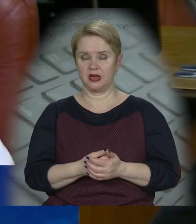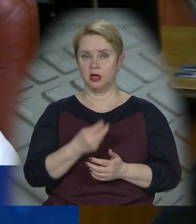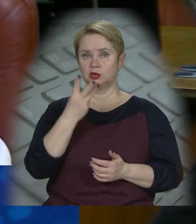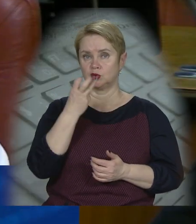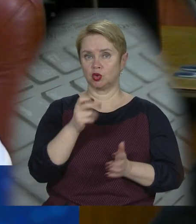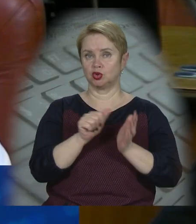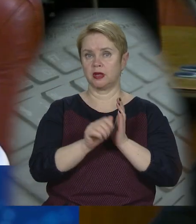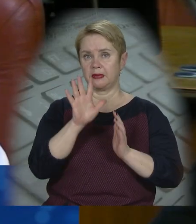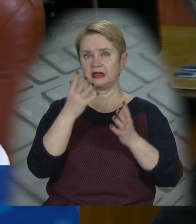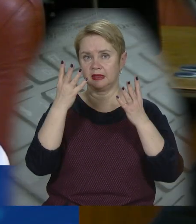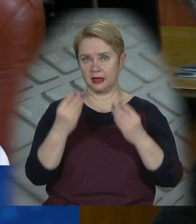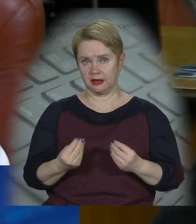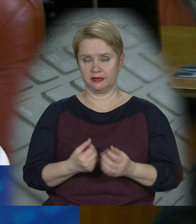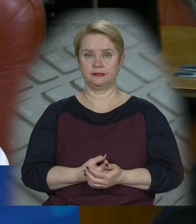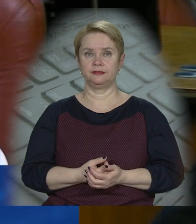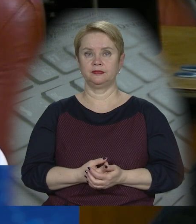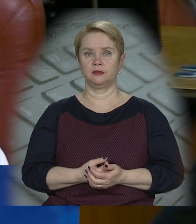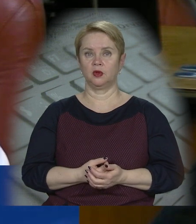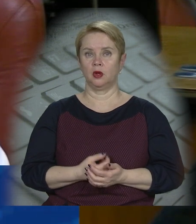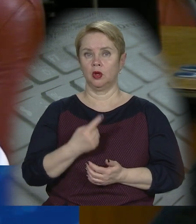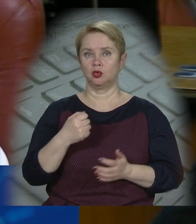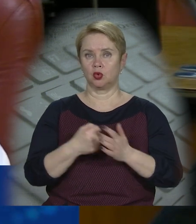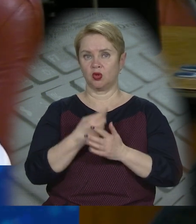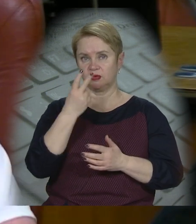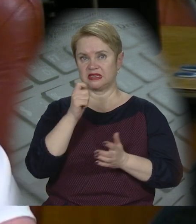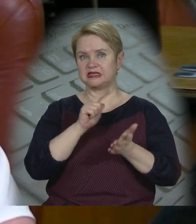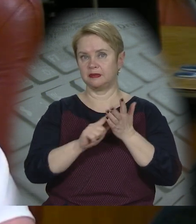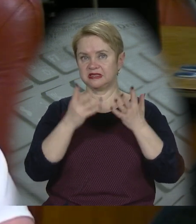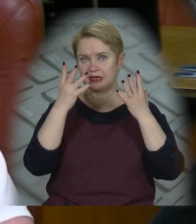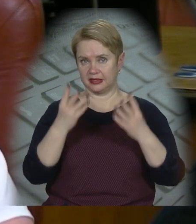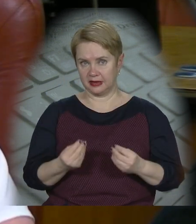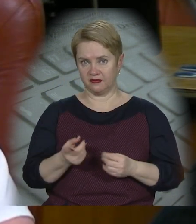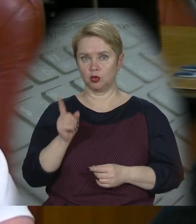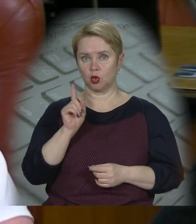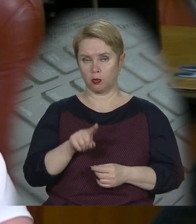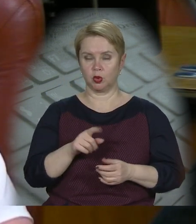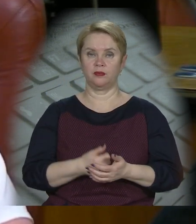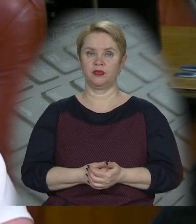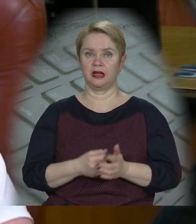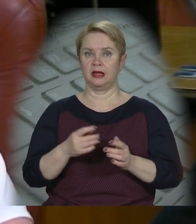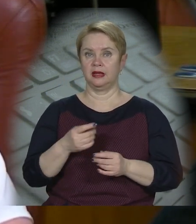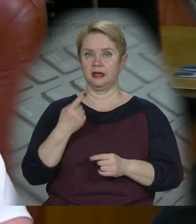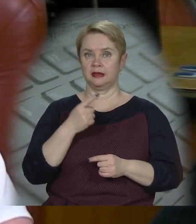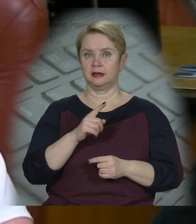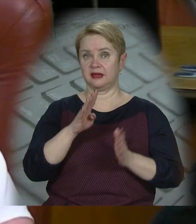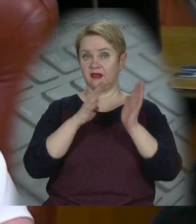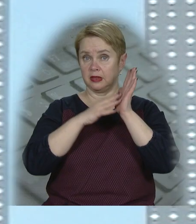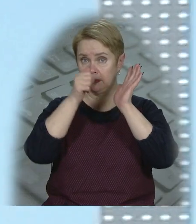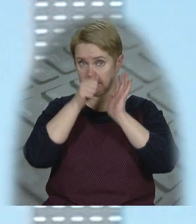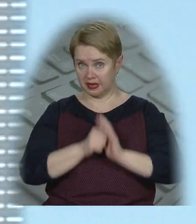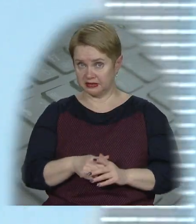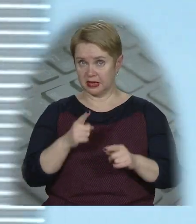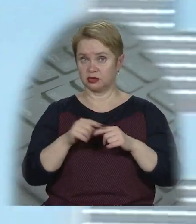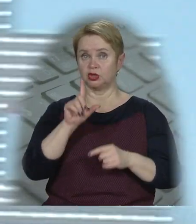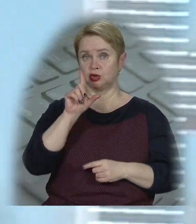з 365 днів одного року до 270 днів, тобто 9 місяців.